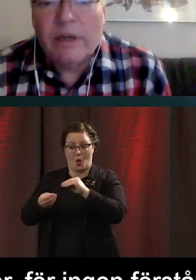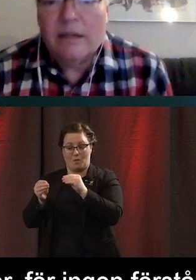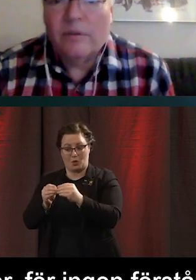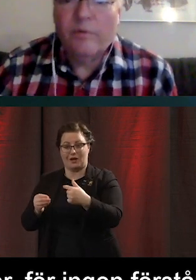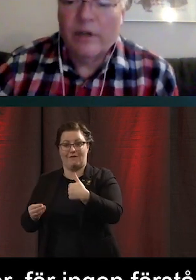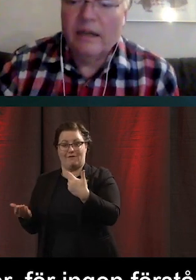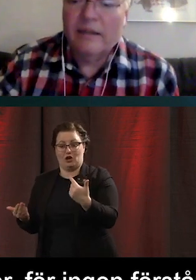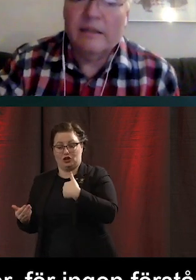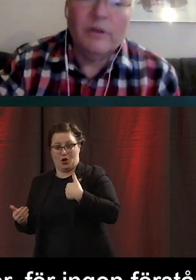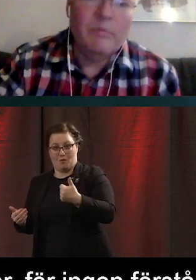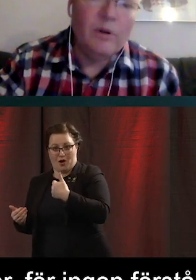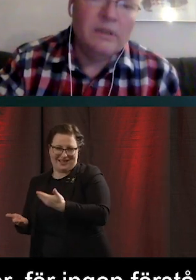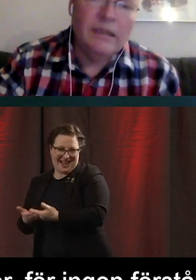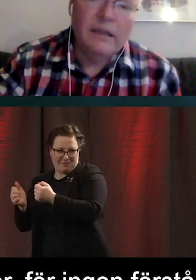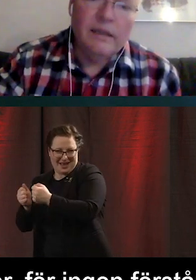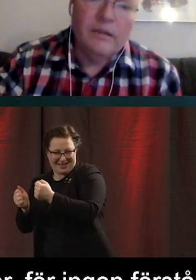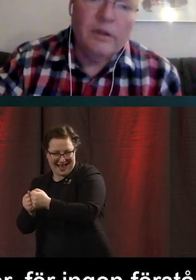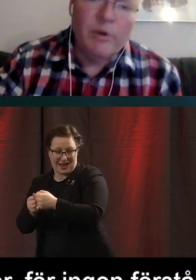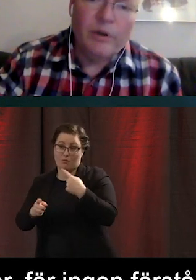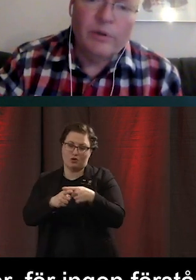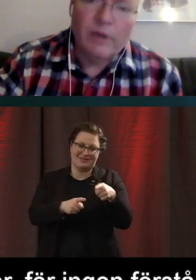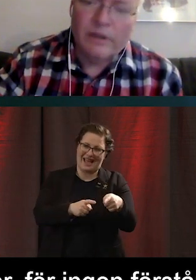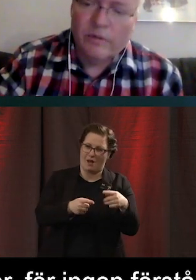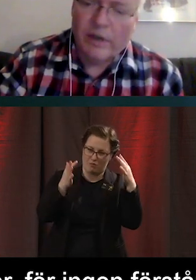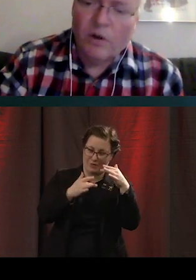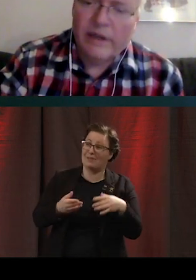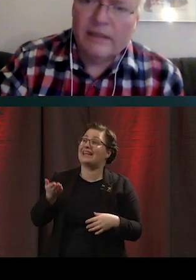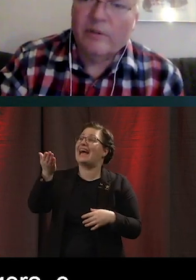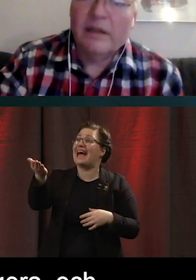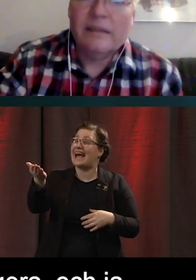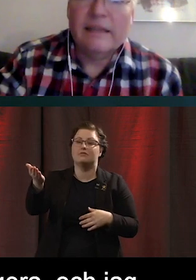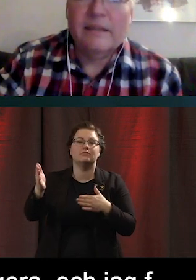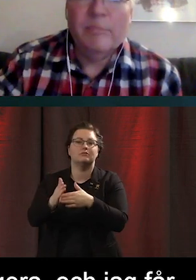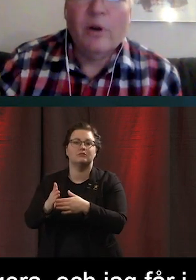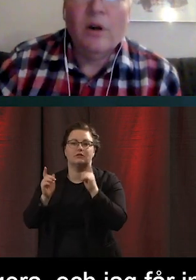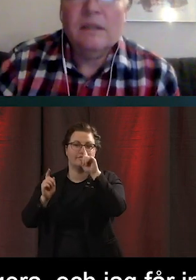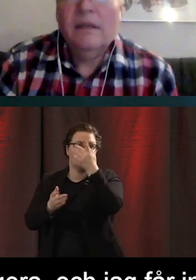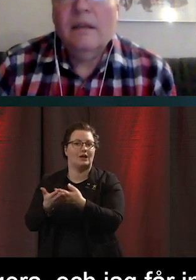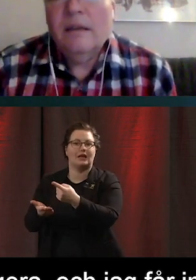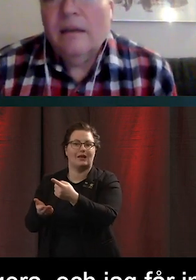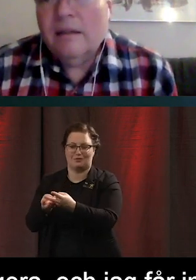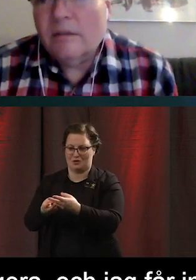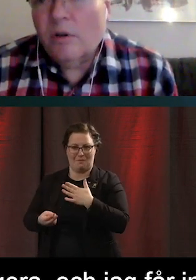ska funka. Och då får jag heller inte några bra råd. Och vi har inte några riktigt bra